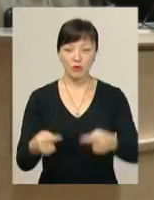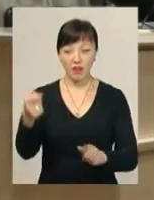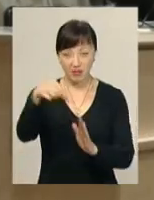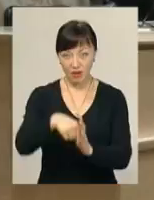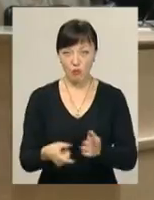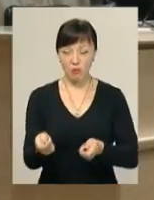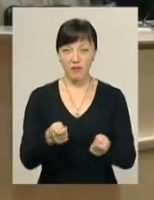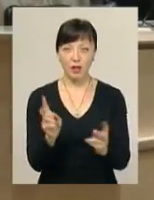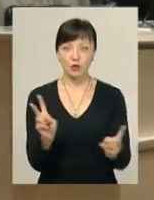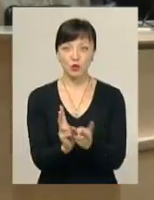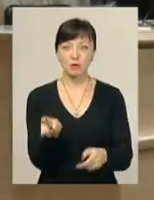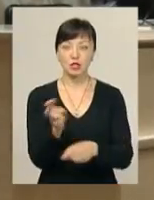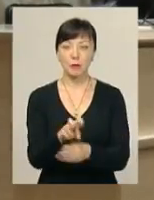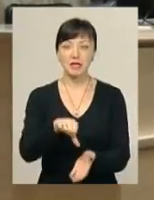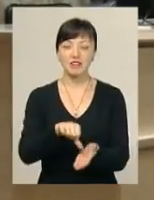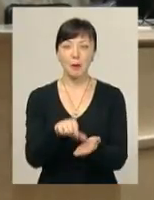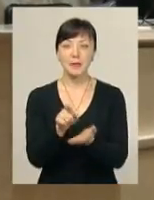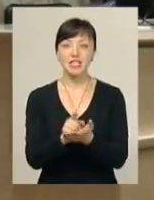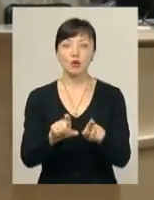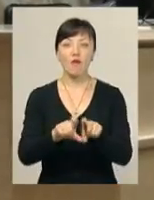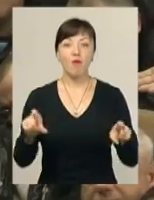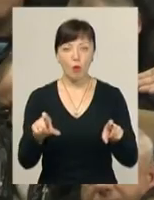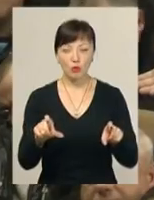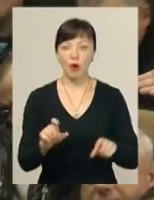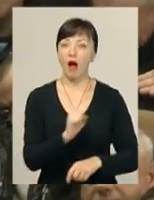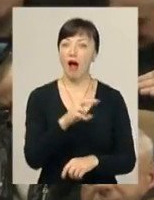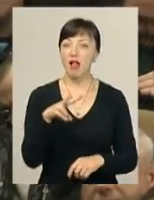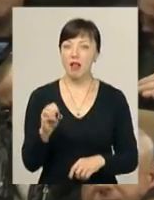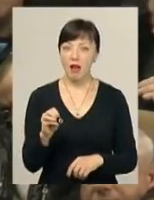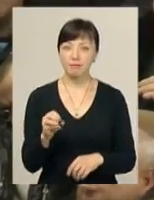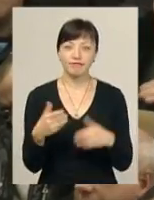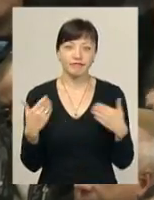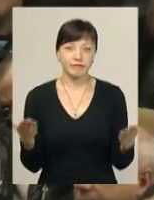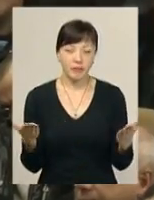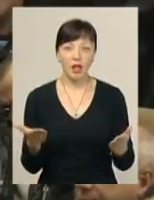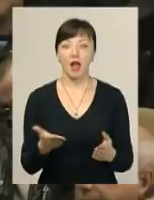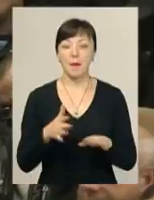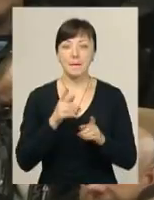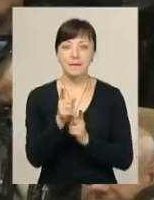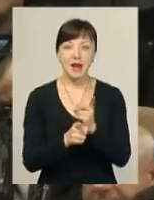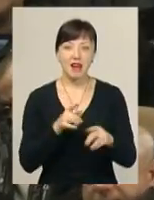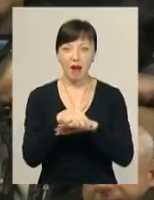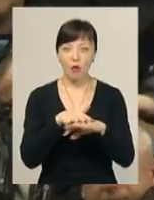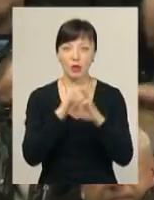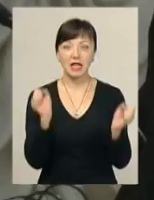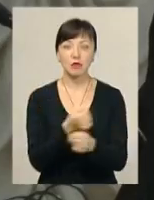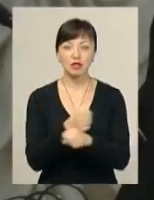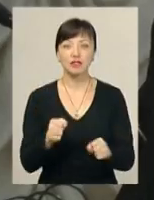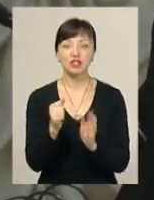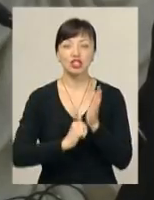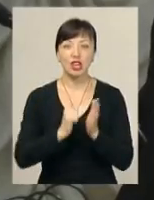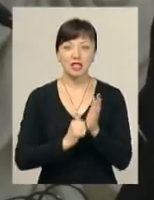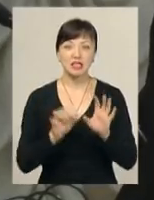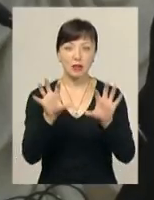зустріч із протестувальниками прийшли представники пенсійного фонду. Однак розводять руками, мовляв, перерахунок неможливий через законодавчі